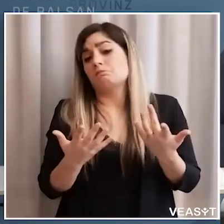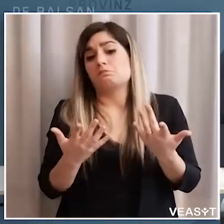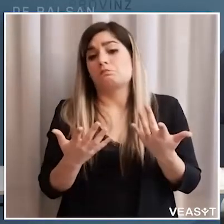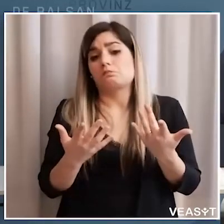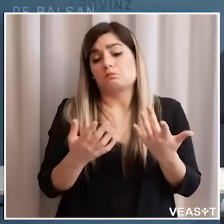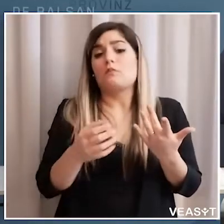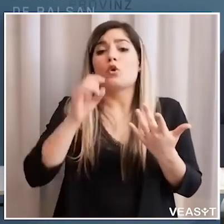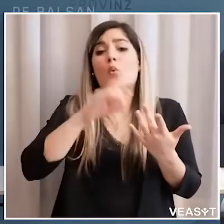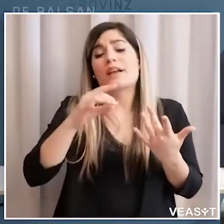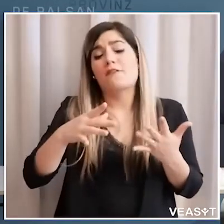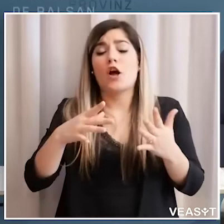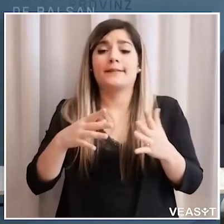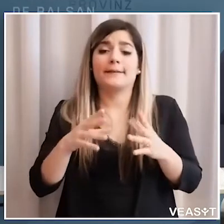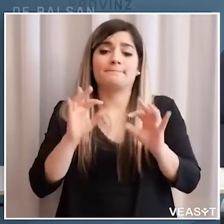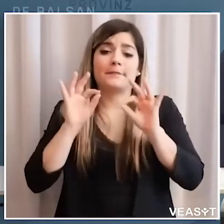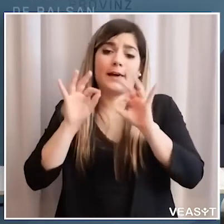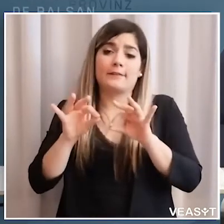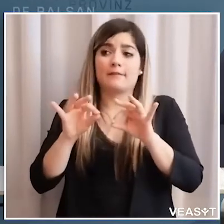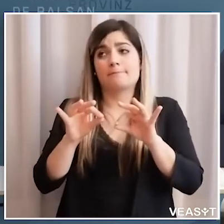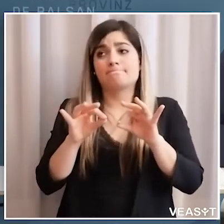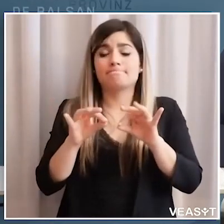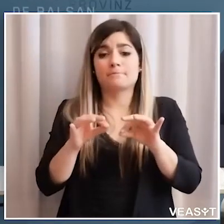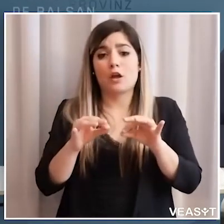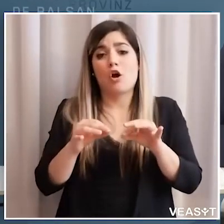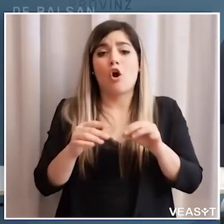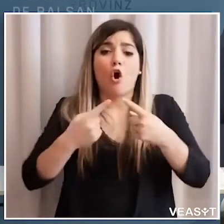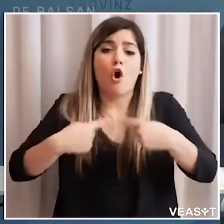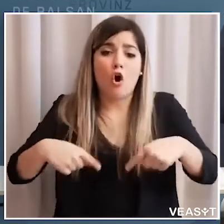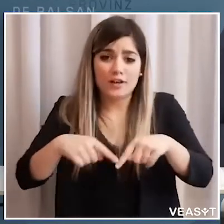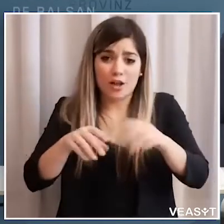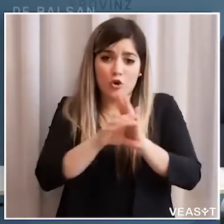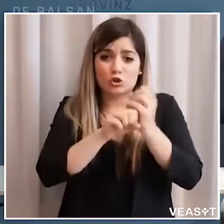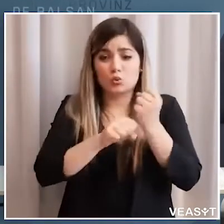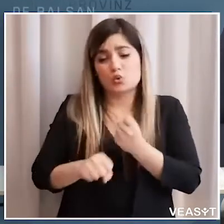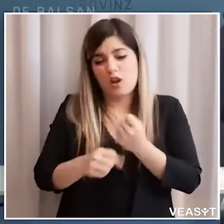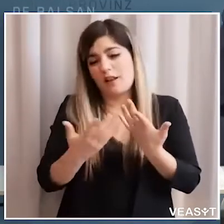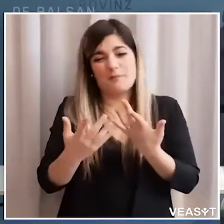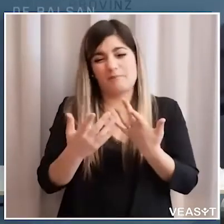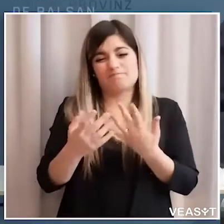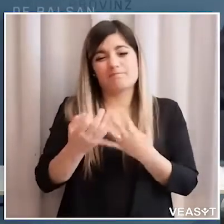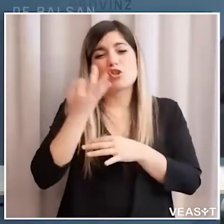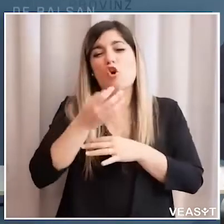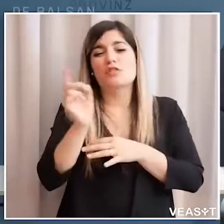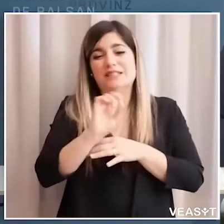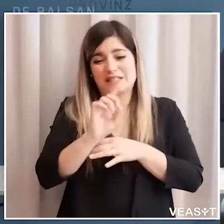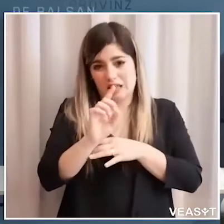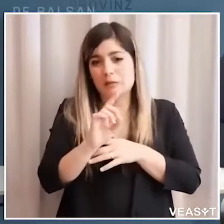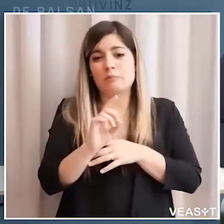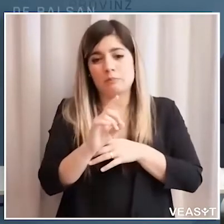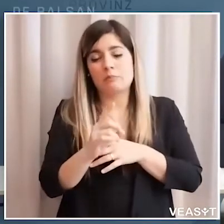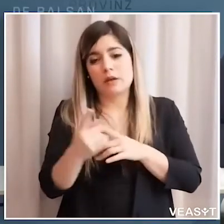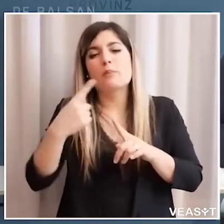a una trattazione del caso davanti alla Corte Costituzionale e non sempre si conclude perché spesso prima anche